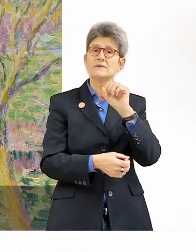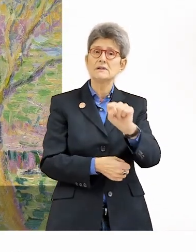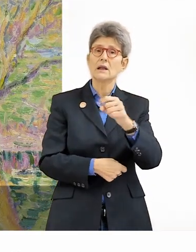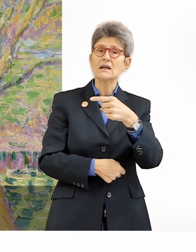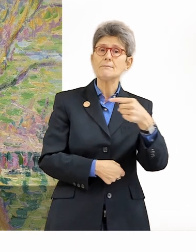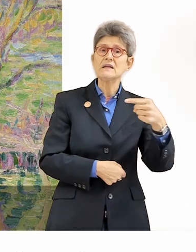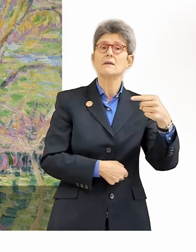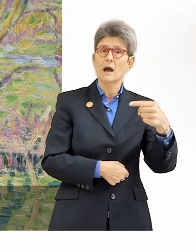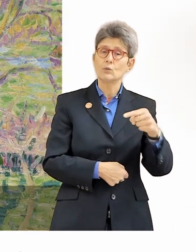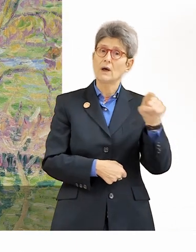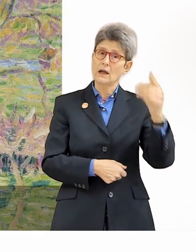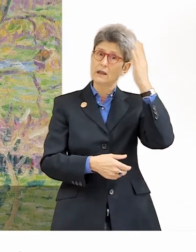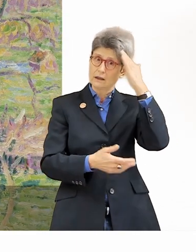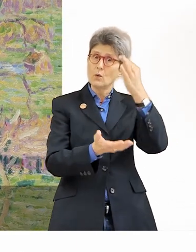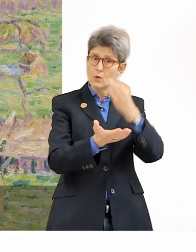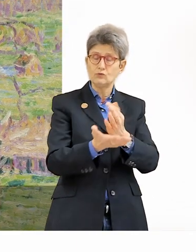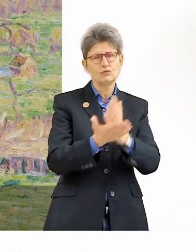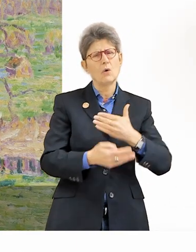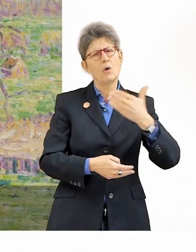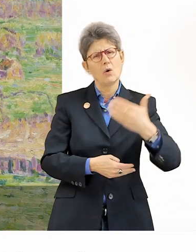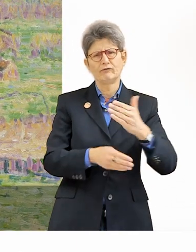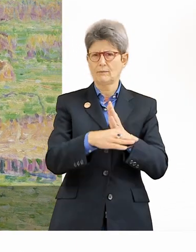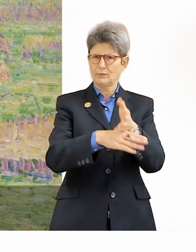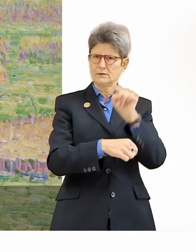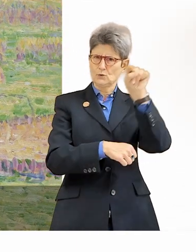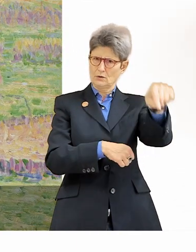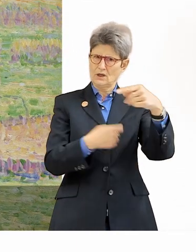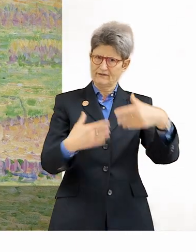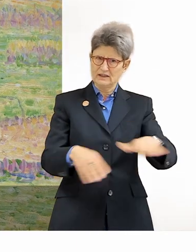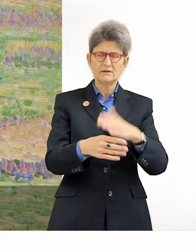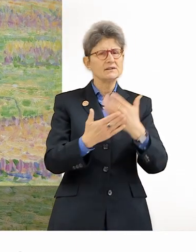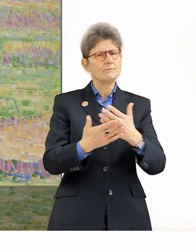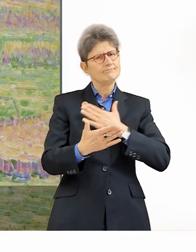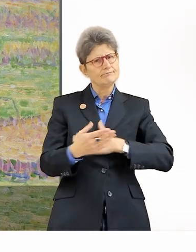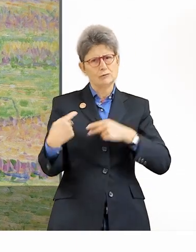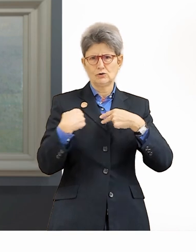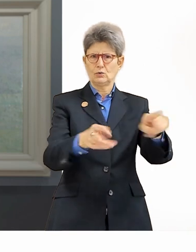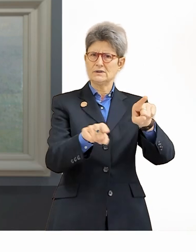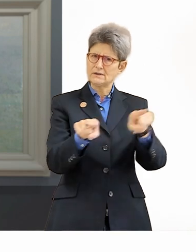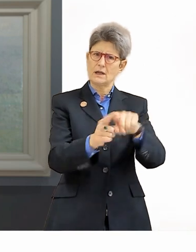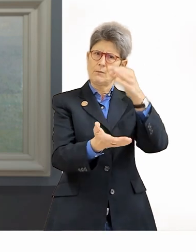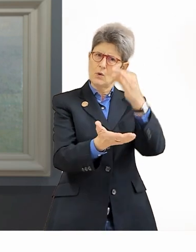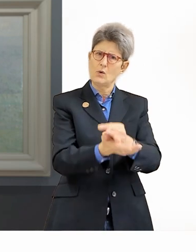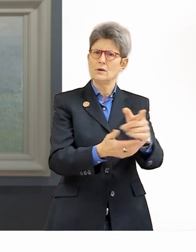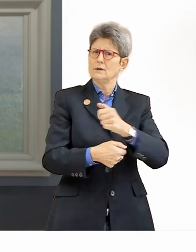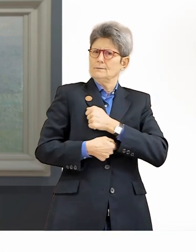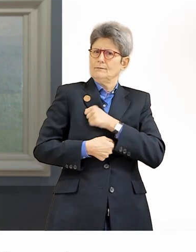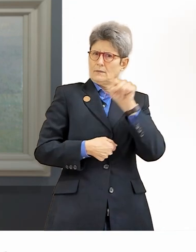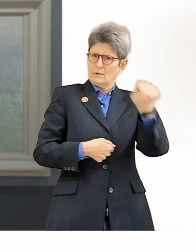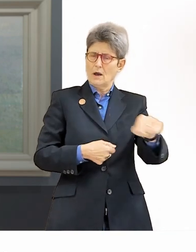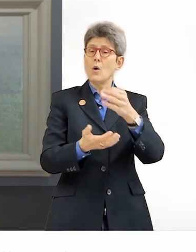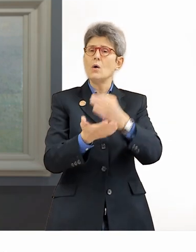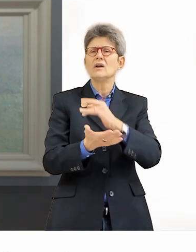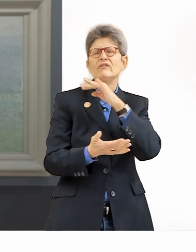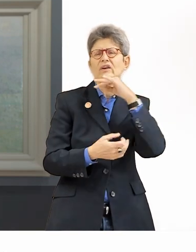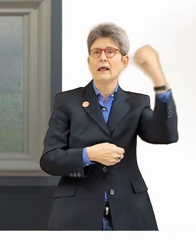Und Paul Baum, als er sich 1925 nach Italien bewegt, nach San Gimignano, wo er früher